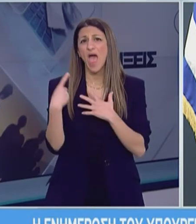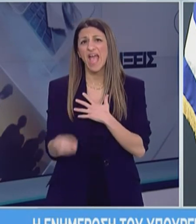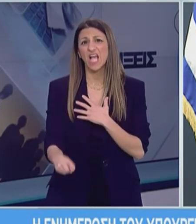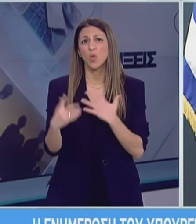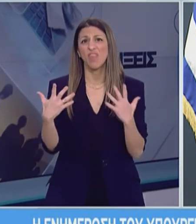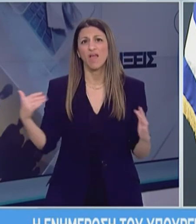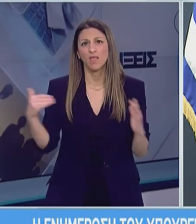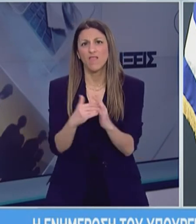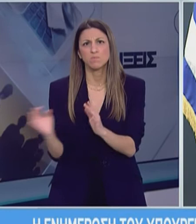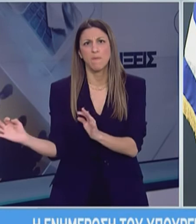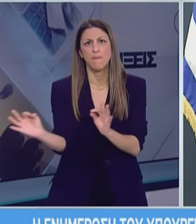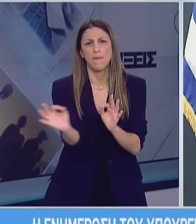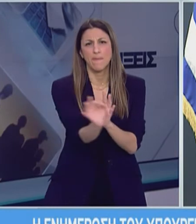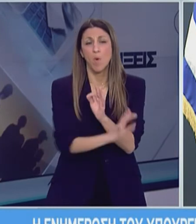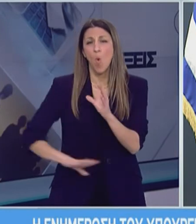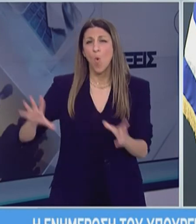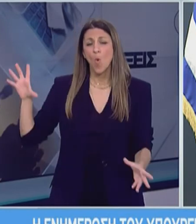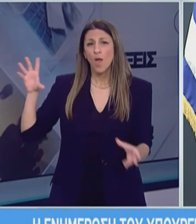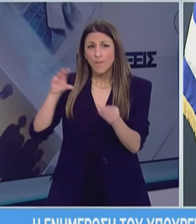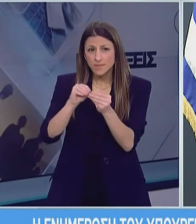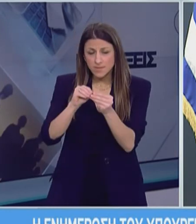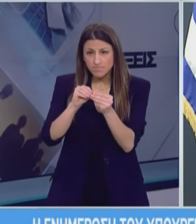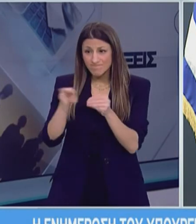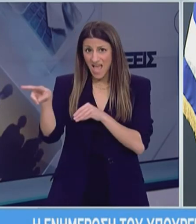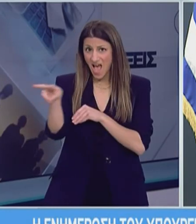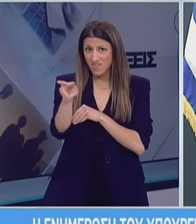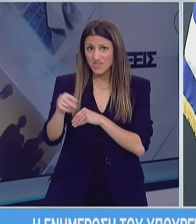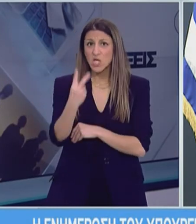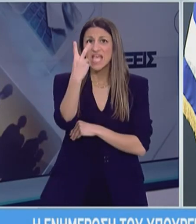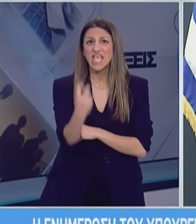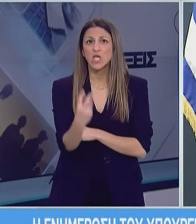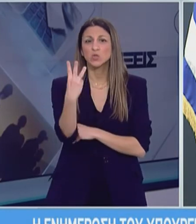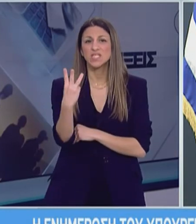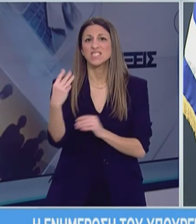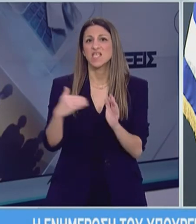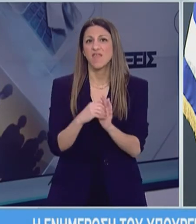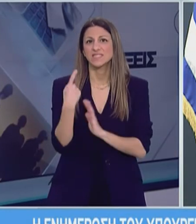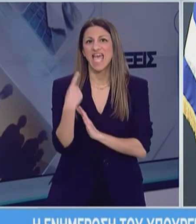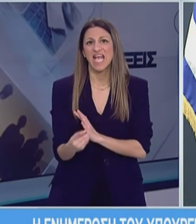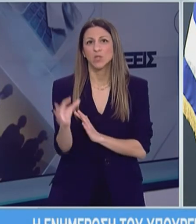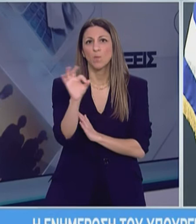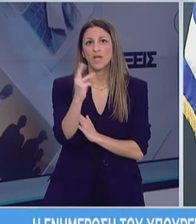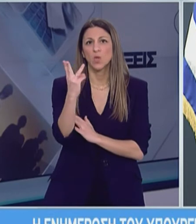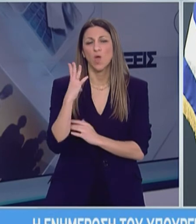.000 κρούσματα και συνολικά οι δύο χώρες 23.158 νεκρούς.